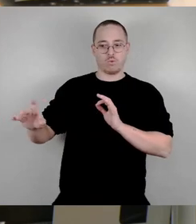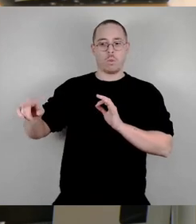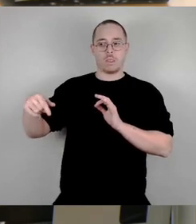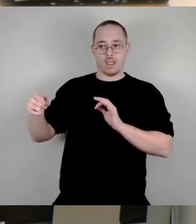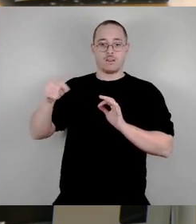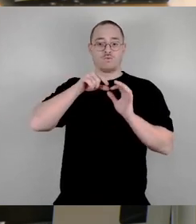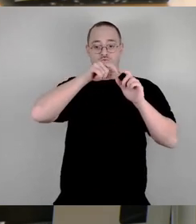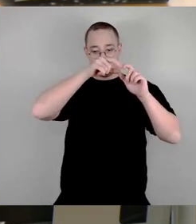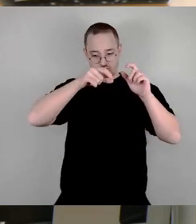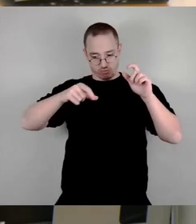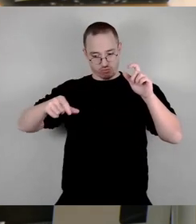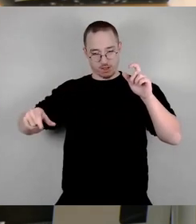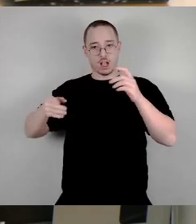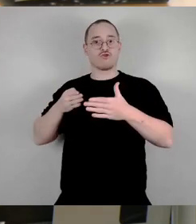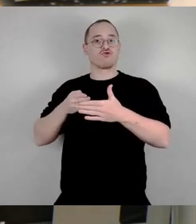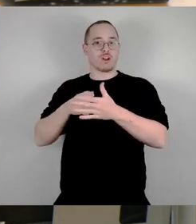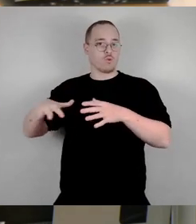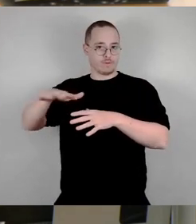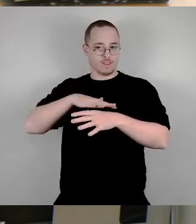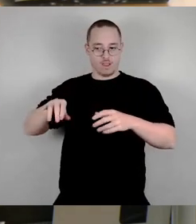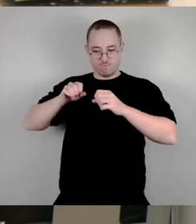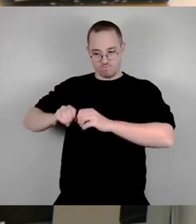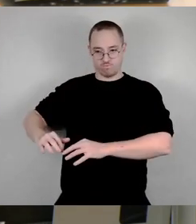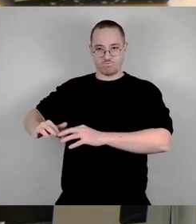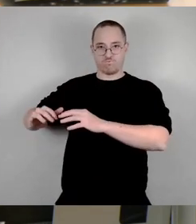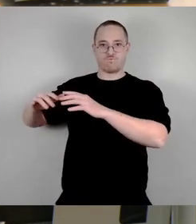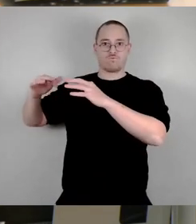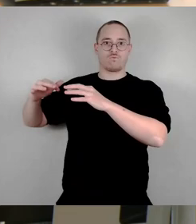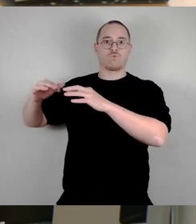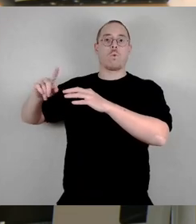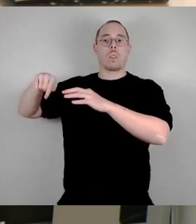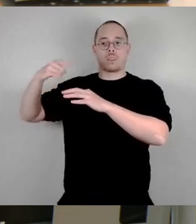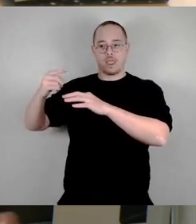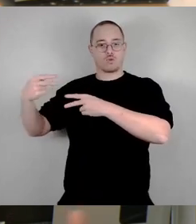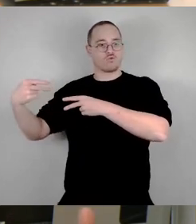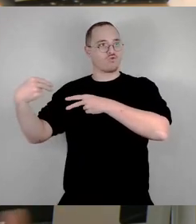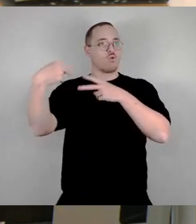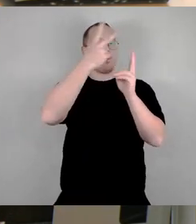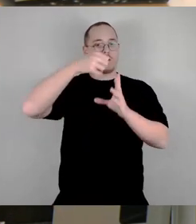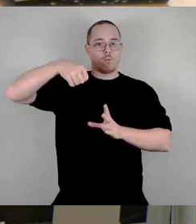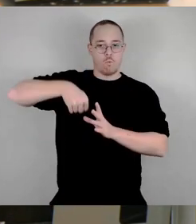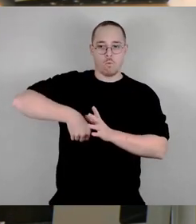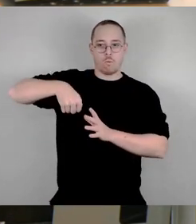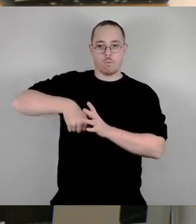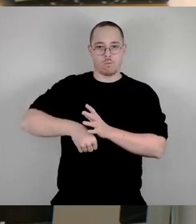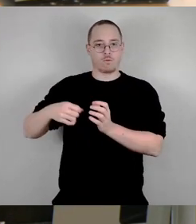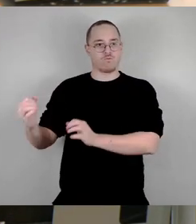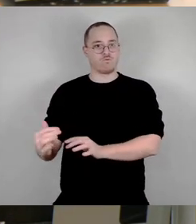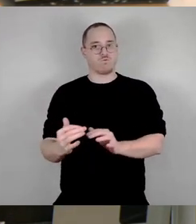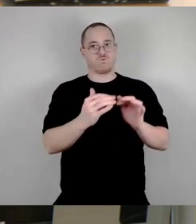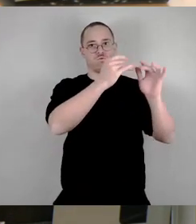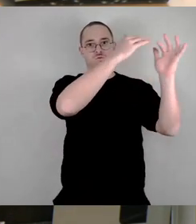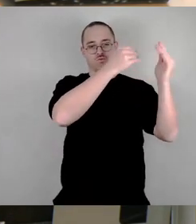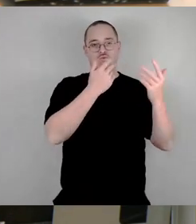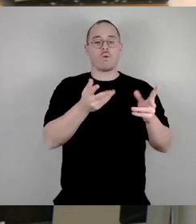das Stauseebad Kosse Baute und wurde dann eben wieder hochgepumpt. Dadurch hatten Sie erstmal immer natürliches Wasser und eine